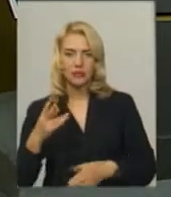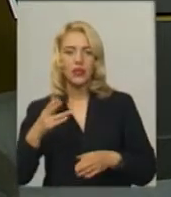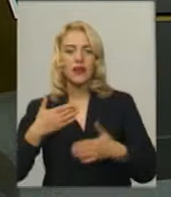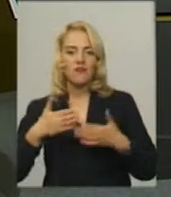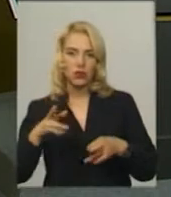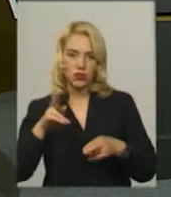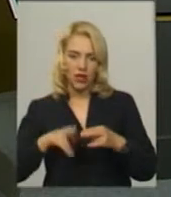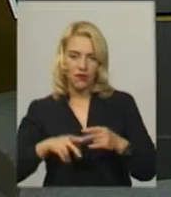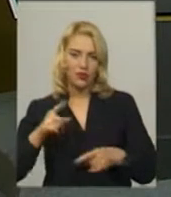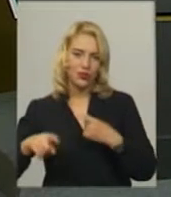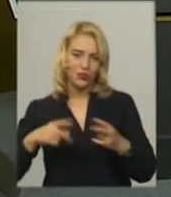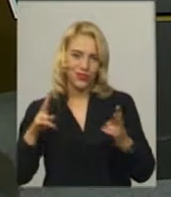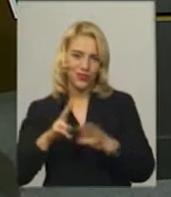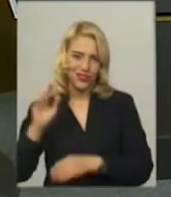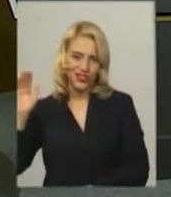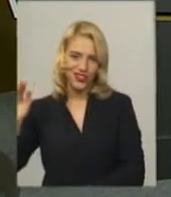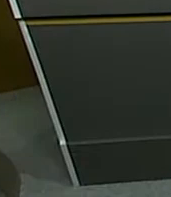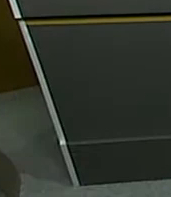Зустрінемося о 20.30.